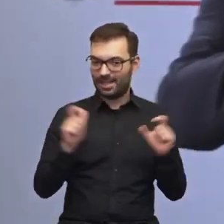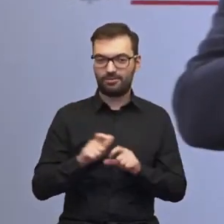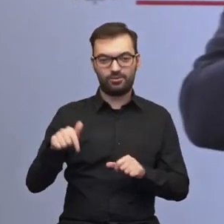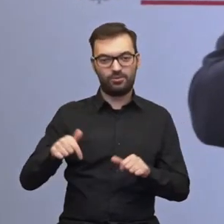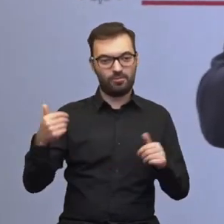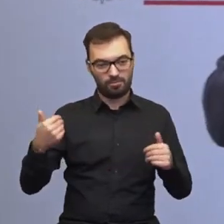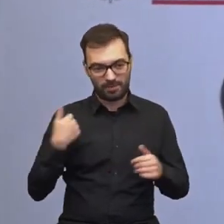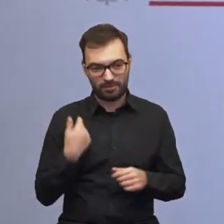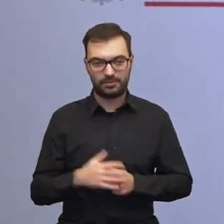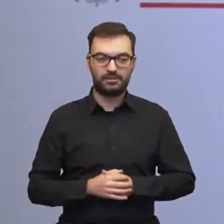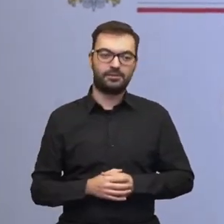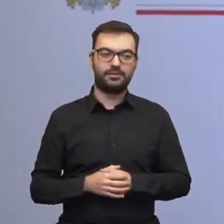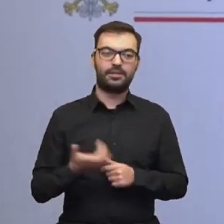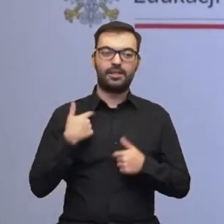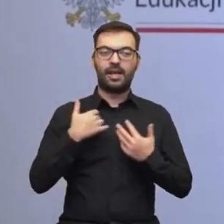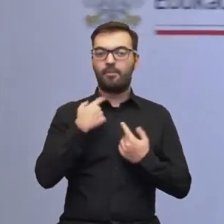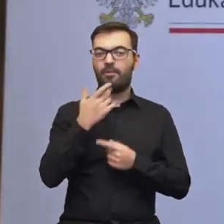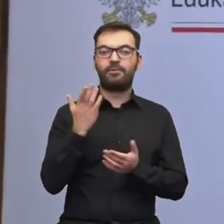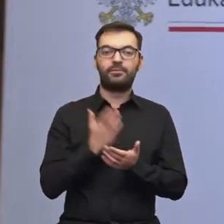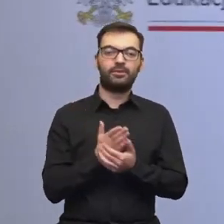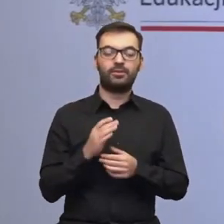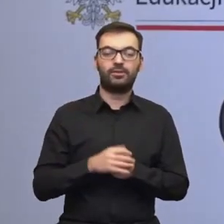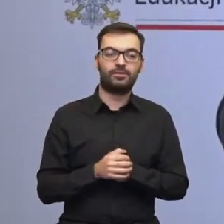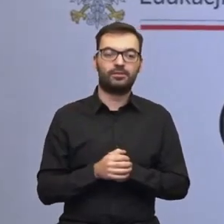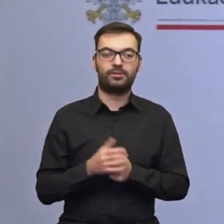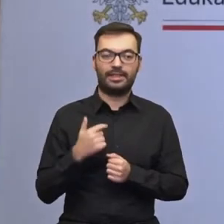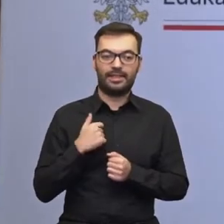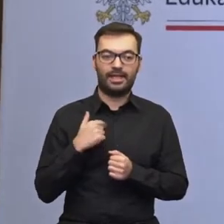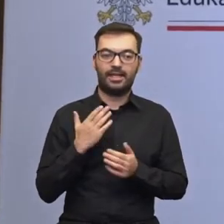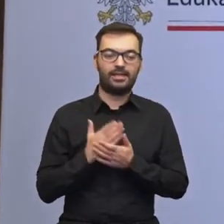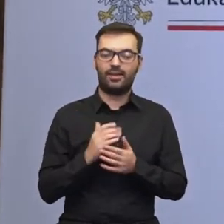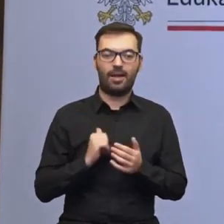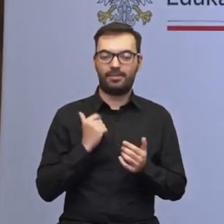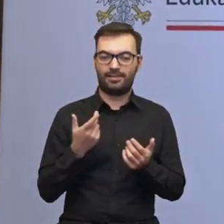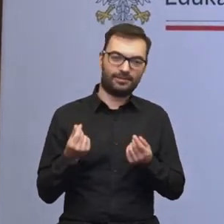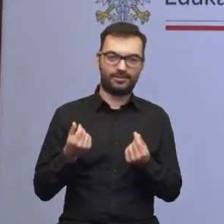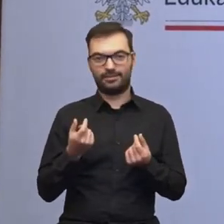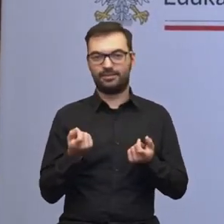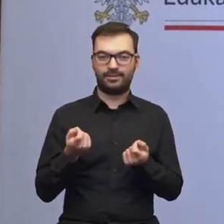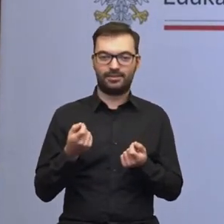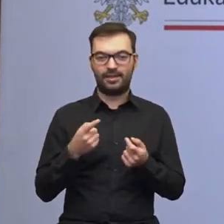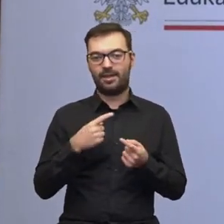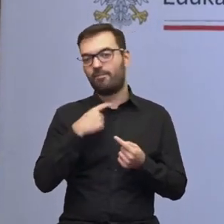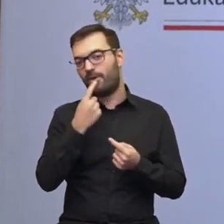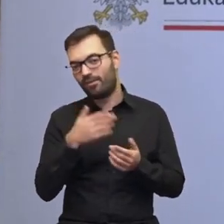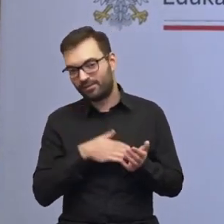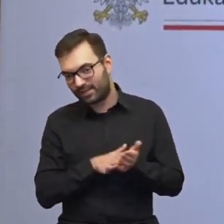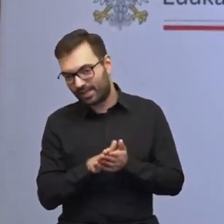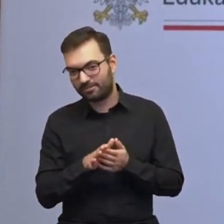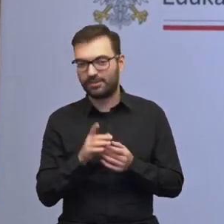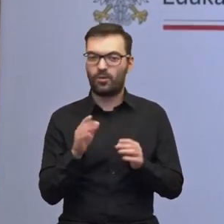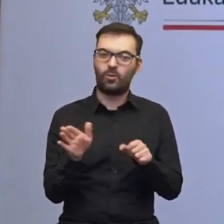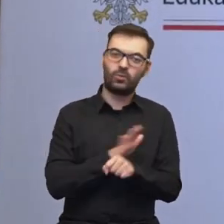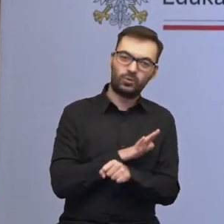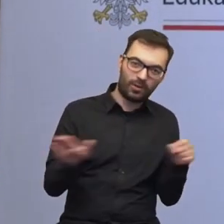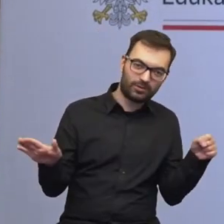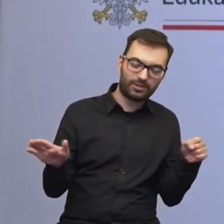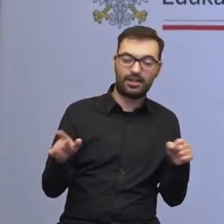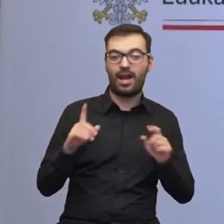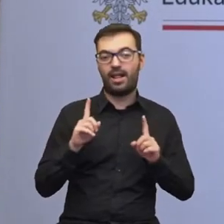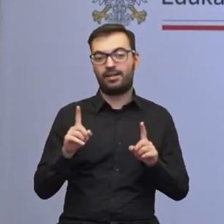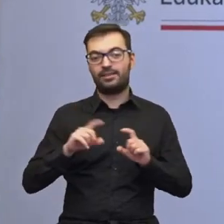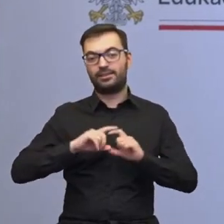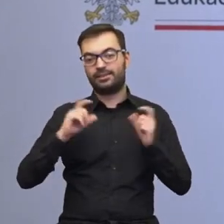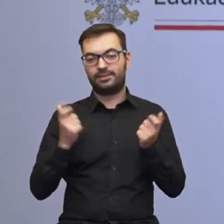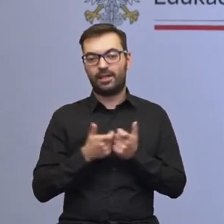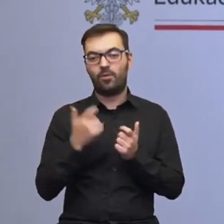Pani z nami była. Ja chcę powiedzieć tak, ja tylko tutaj jestem po to, żeby właśnie trochę zapowiadać, coś tam dopowiedzieć. Natomiast